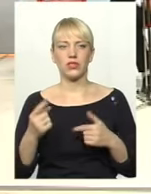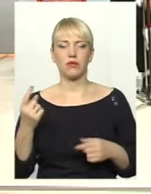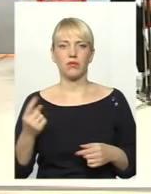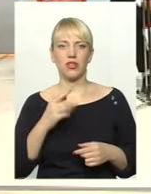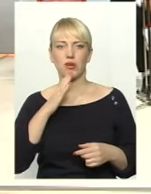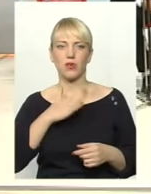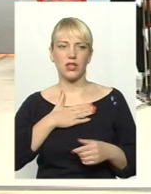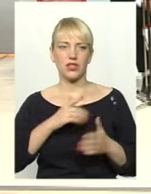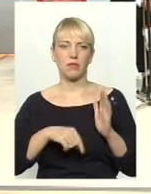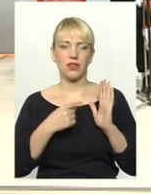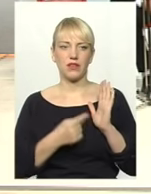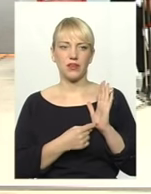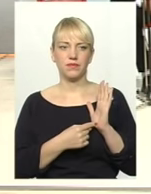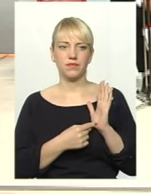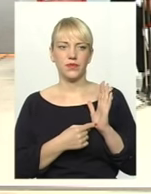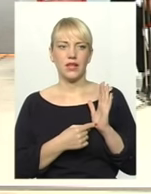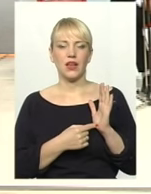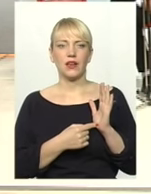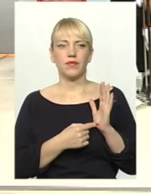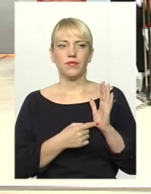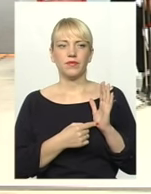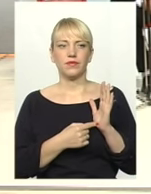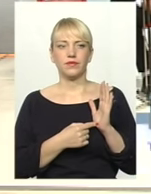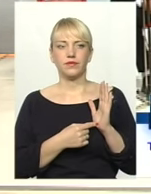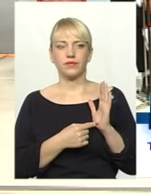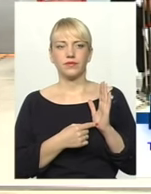перше моє запитання, ну, асоціативне.